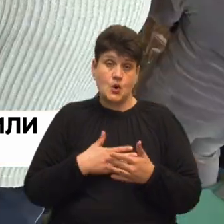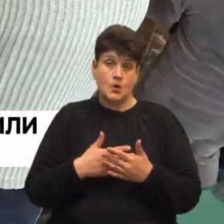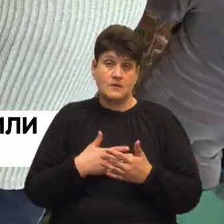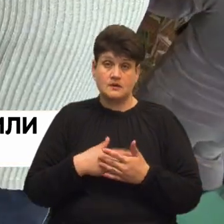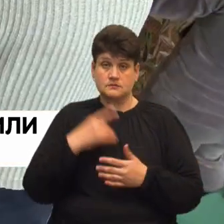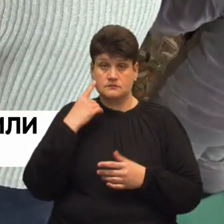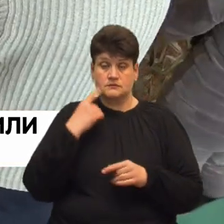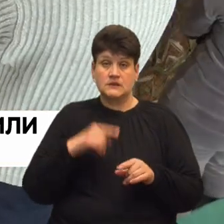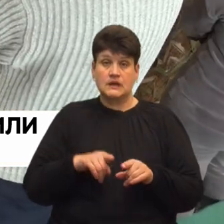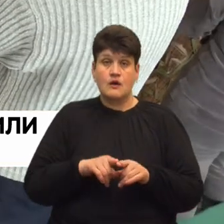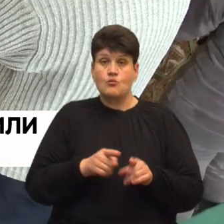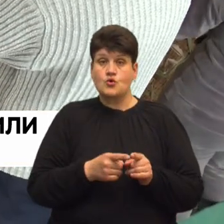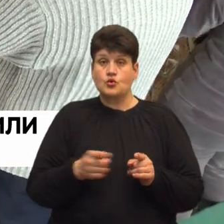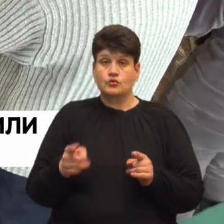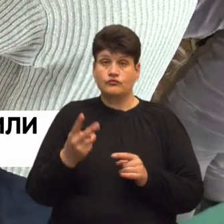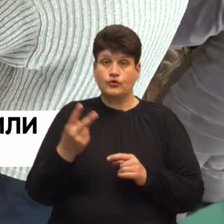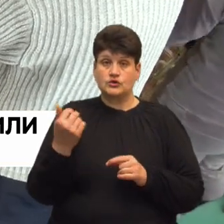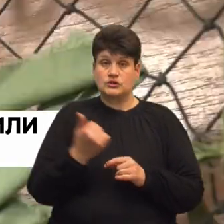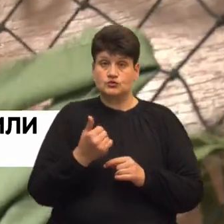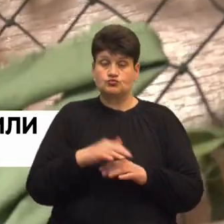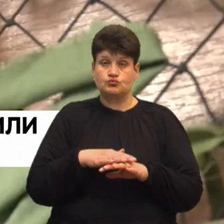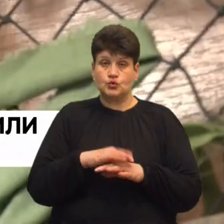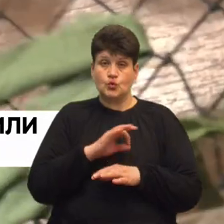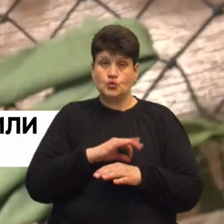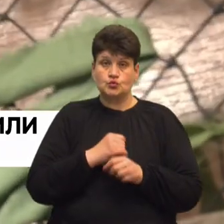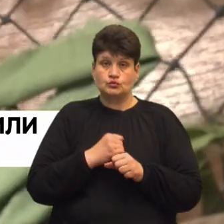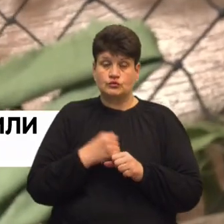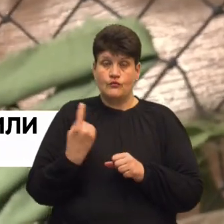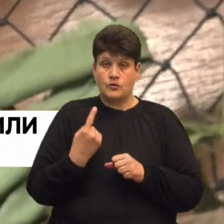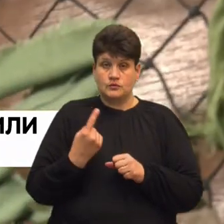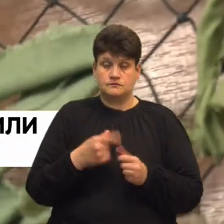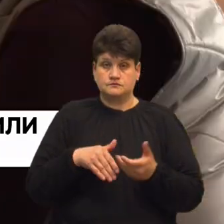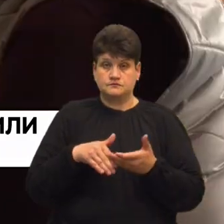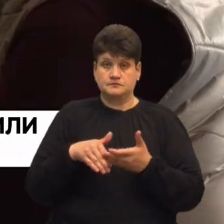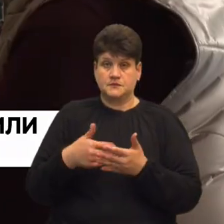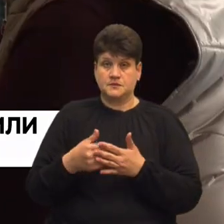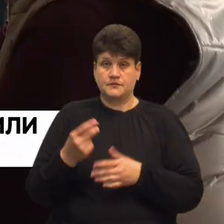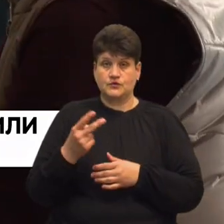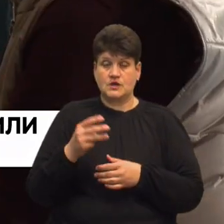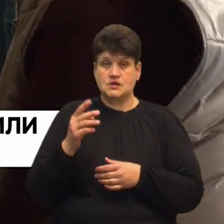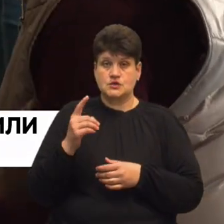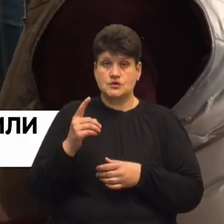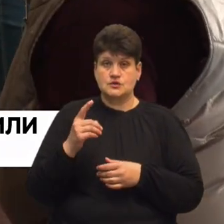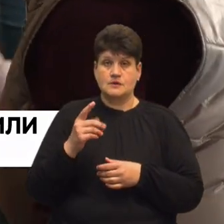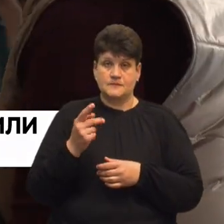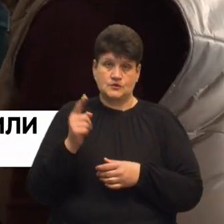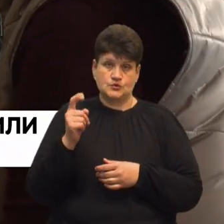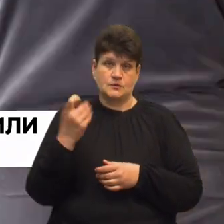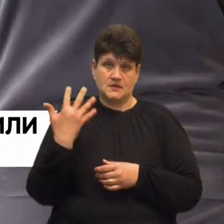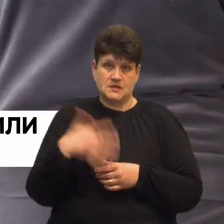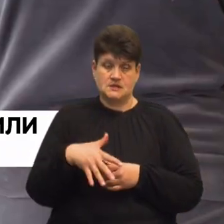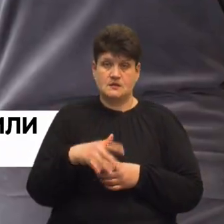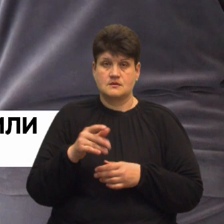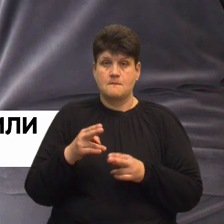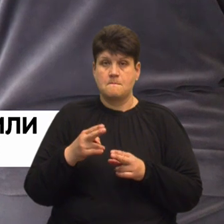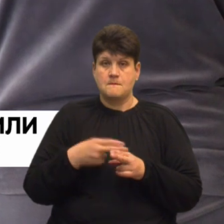така. Упродовж двох тижнів до суспільно корисних робіт в області долучилися майже півтори сотні безробітних, розповідає начальниця